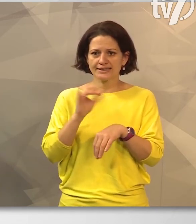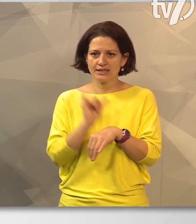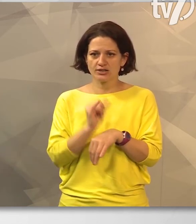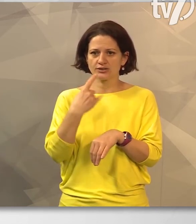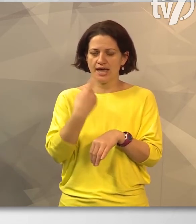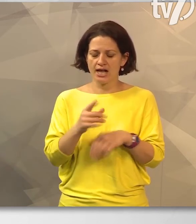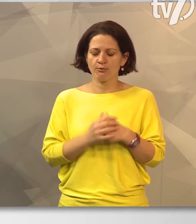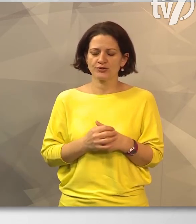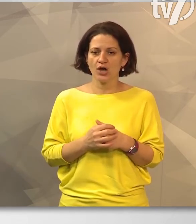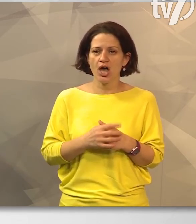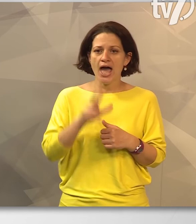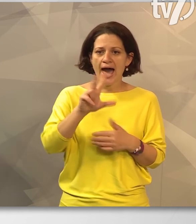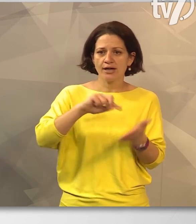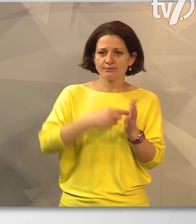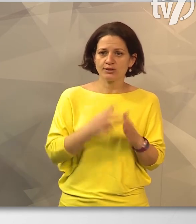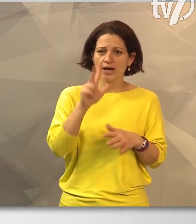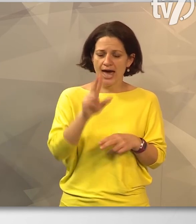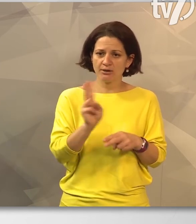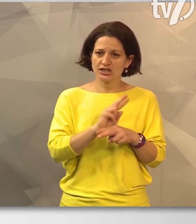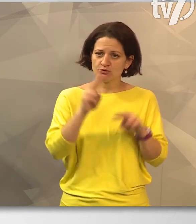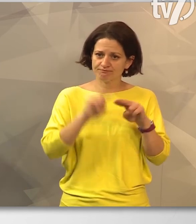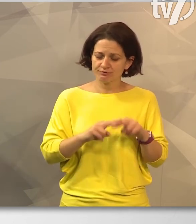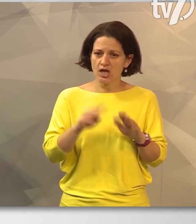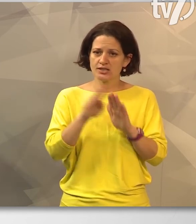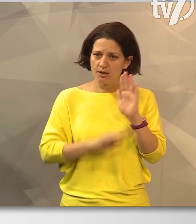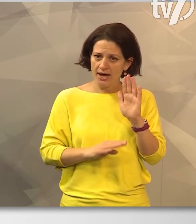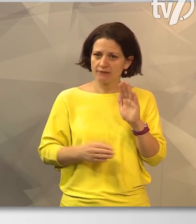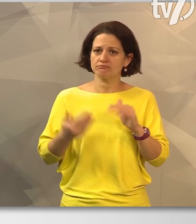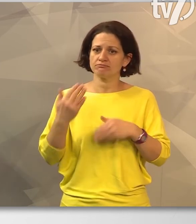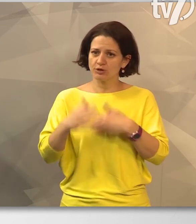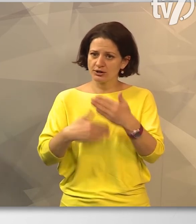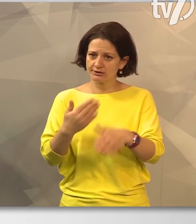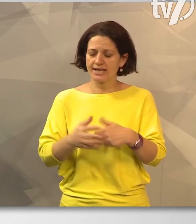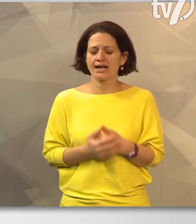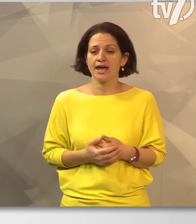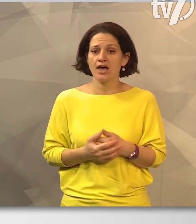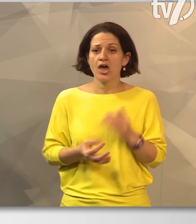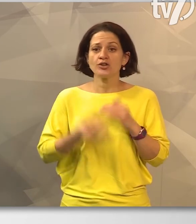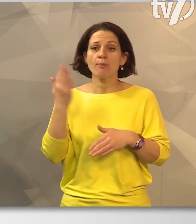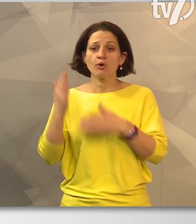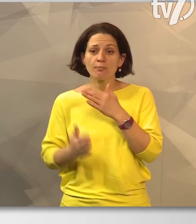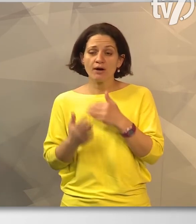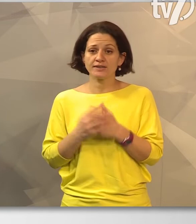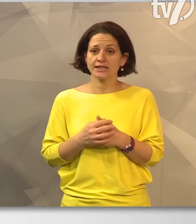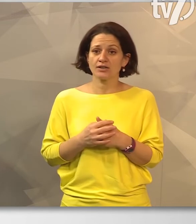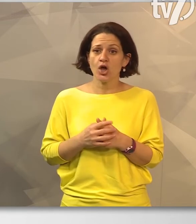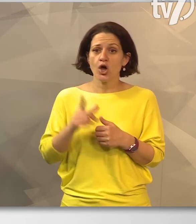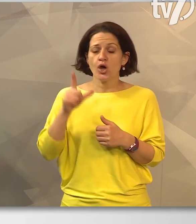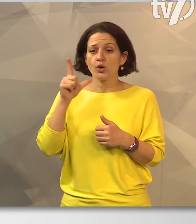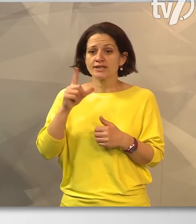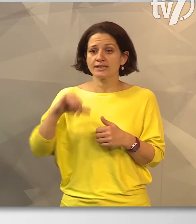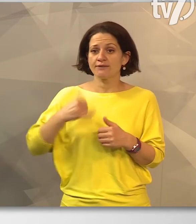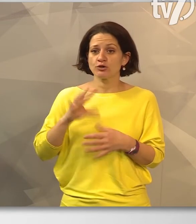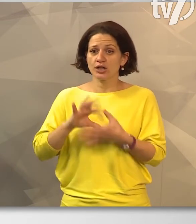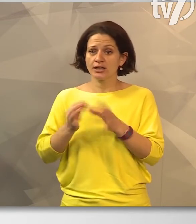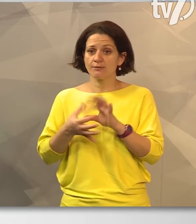elmondta, a tornát háromszor háromos kispályás szabályrendszer alapján bonyolították le, amely a napokban véget érő Lozanni